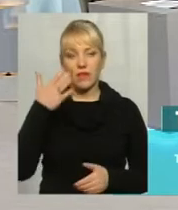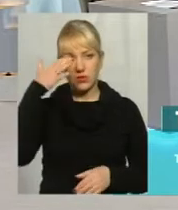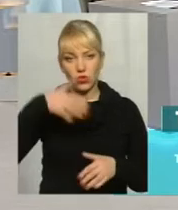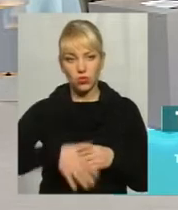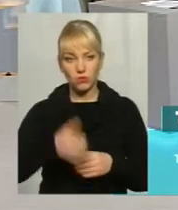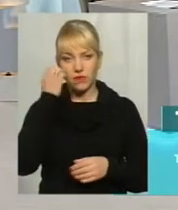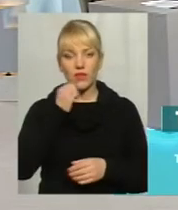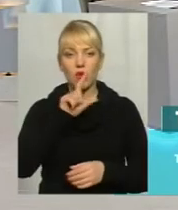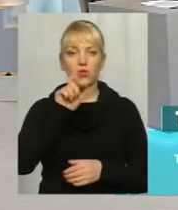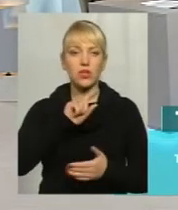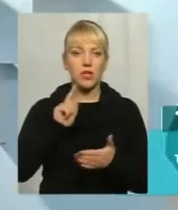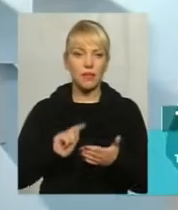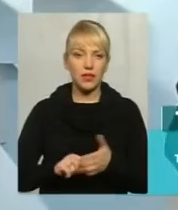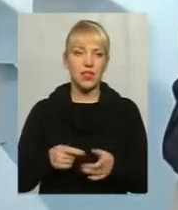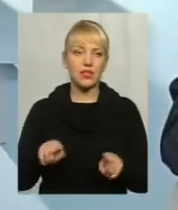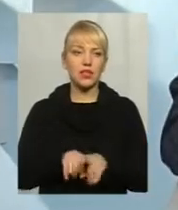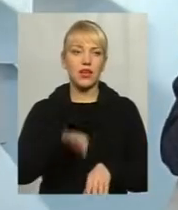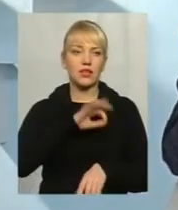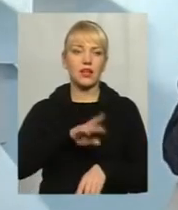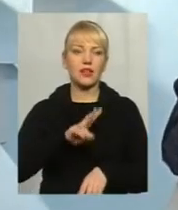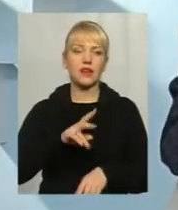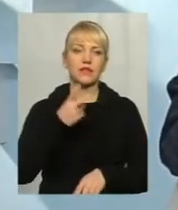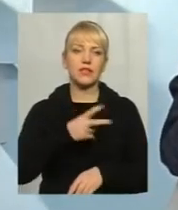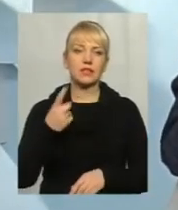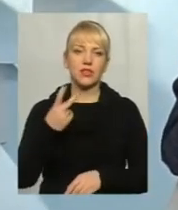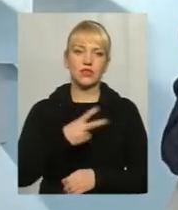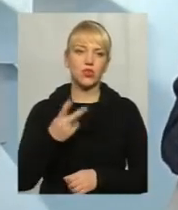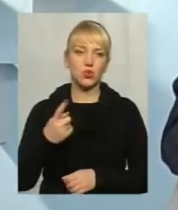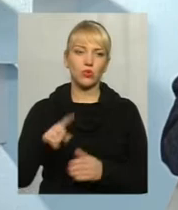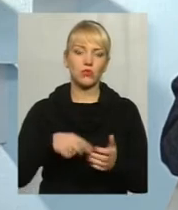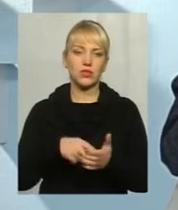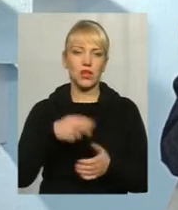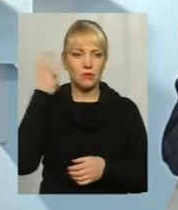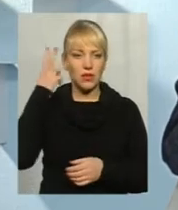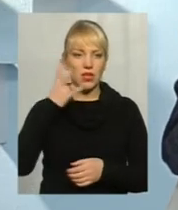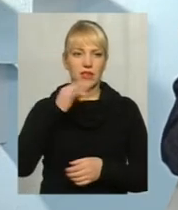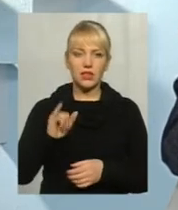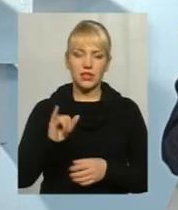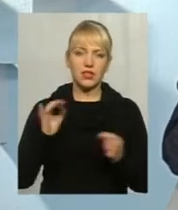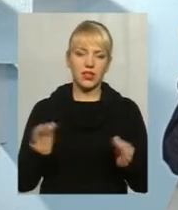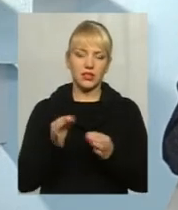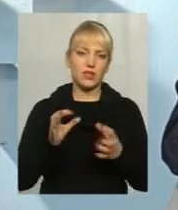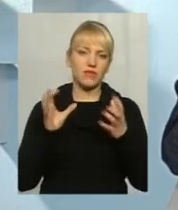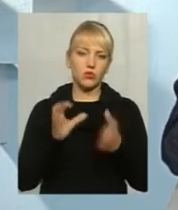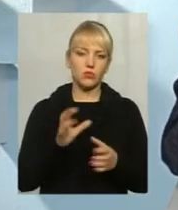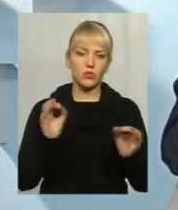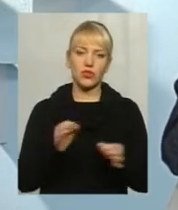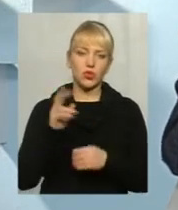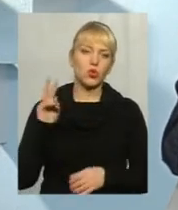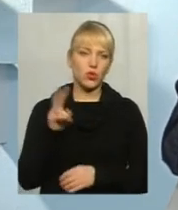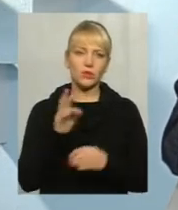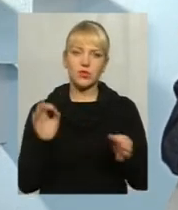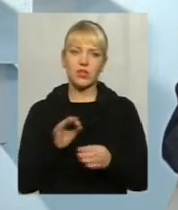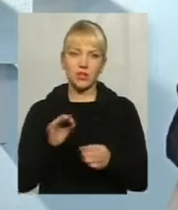Я хочу сказати так рентабельно, як 21-22 маршрут в місті Хмельницькому, не працює жодний автобус, жодний тролейбус, жодний